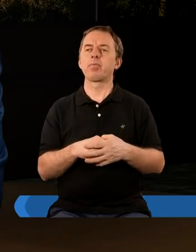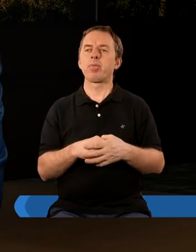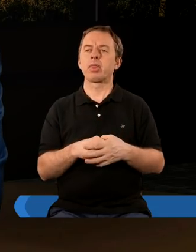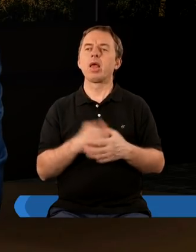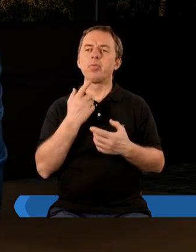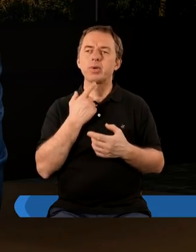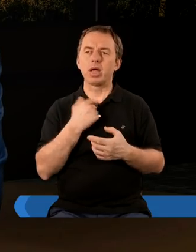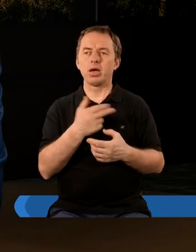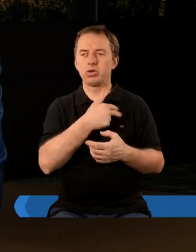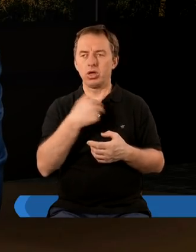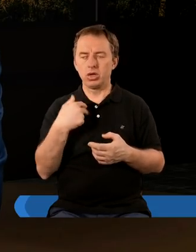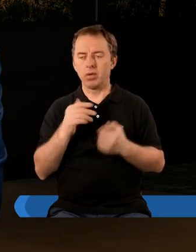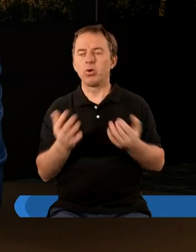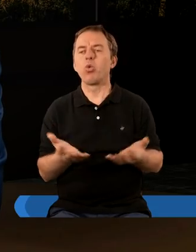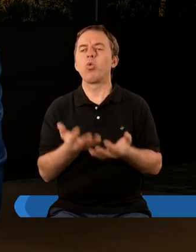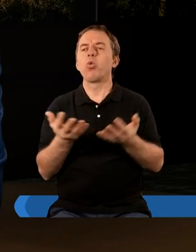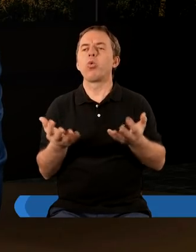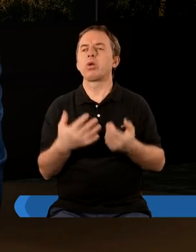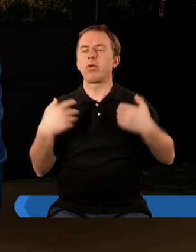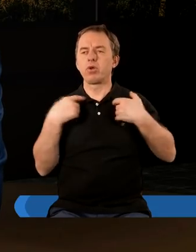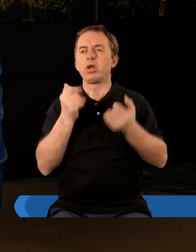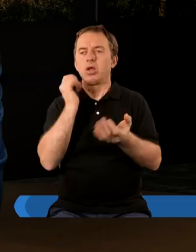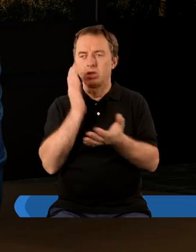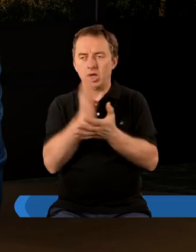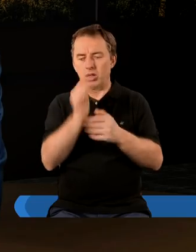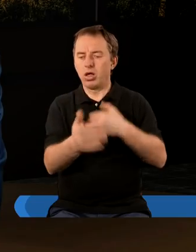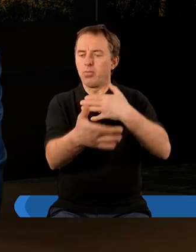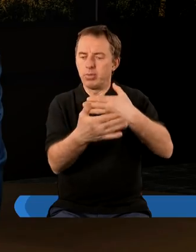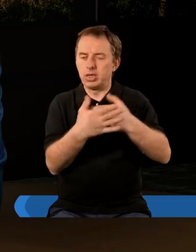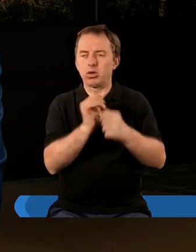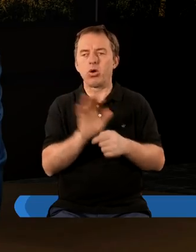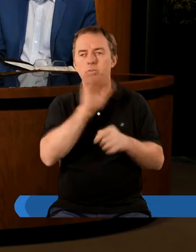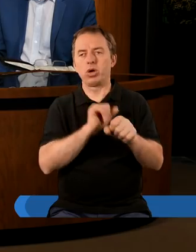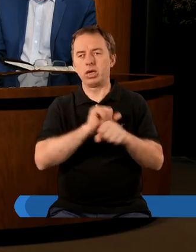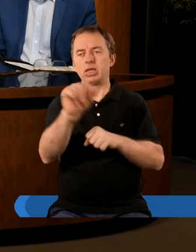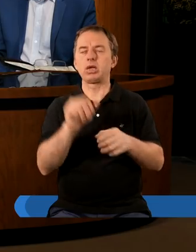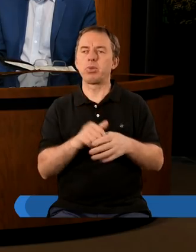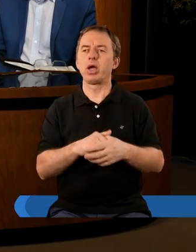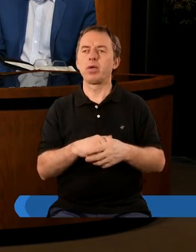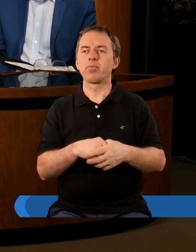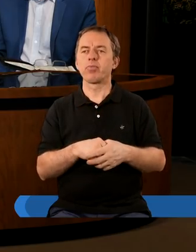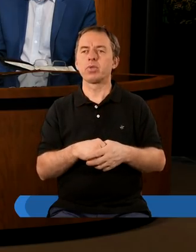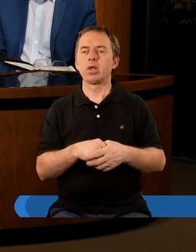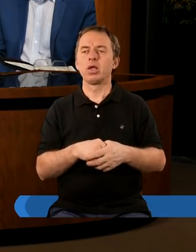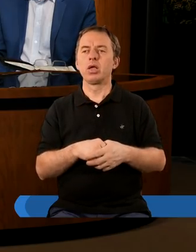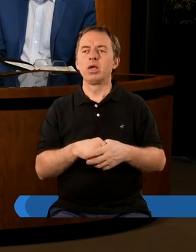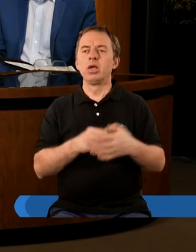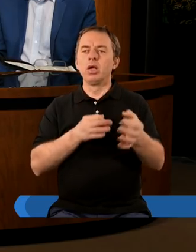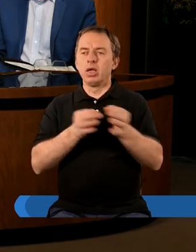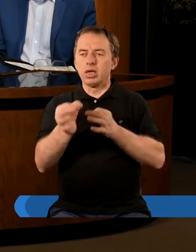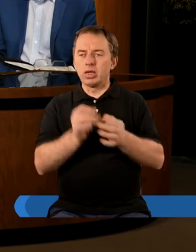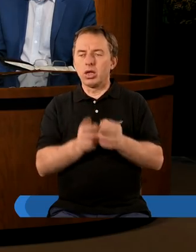i pragnie nam ulżyć w tym, jeśli tylko jesteśmy blisko Niego. Historycznie ten